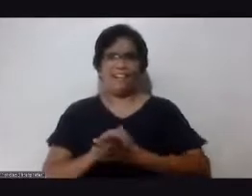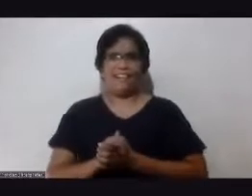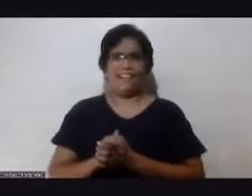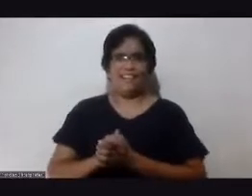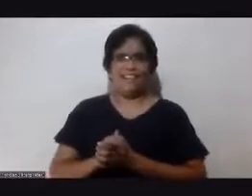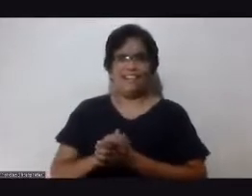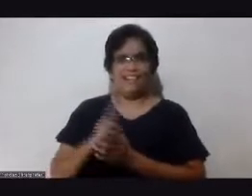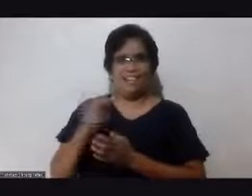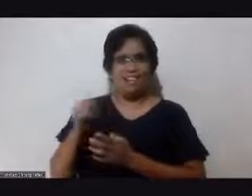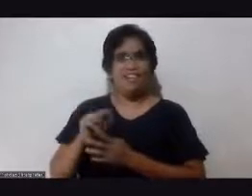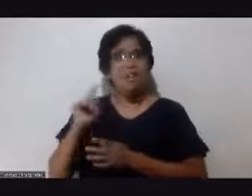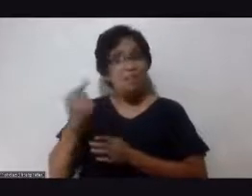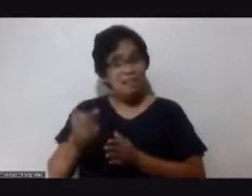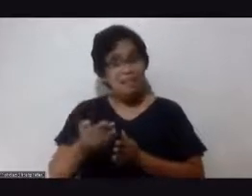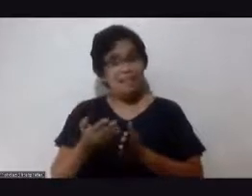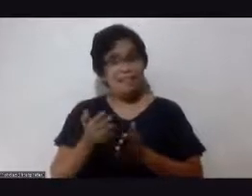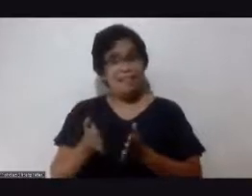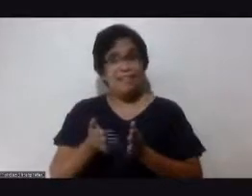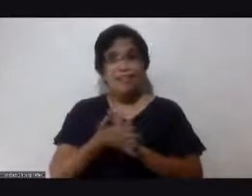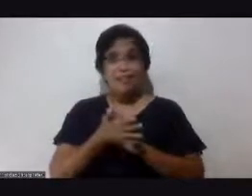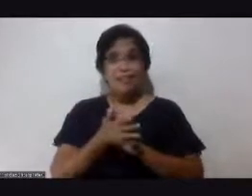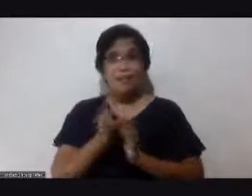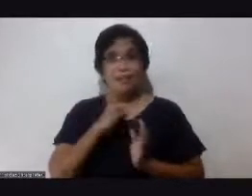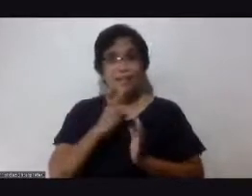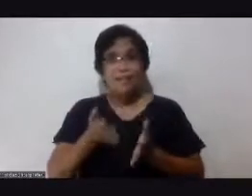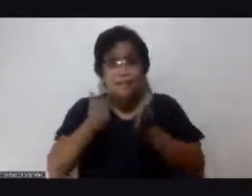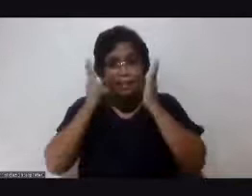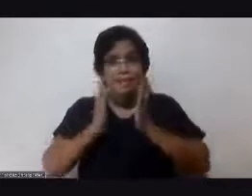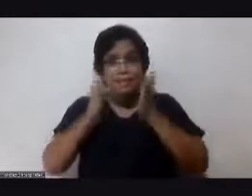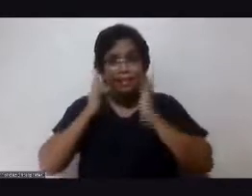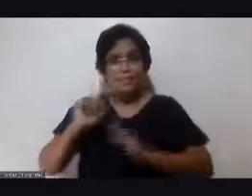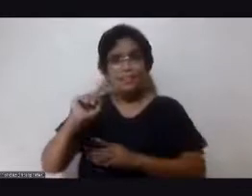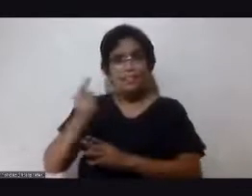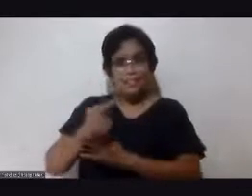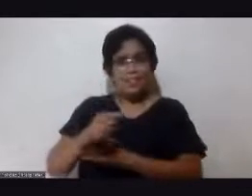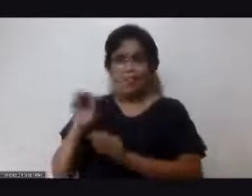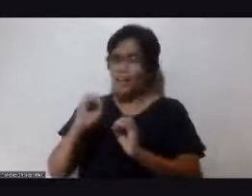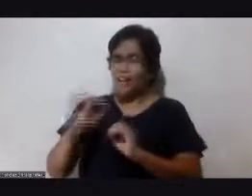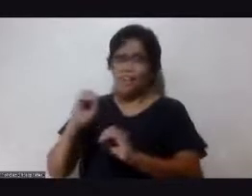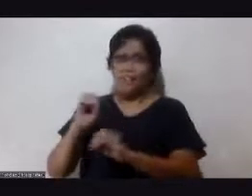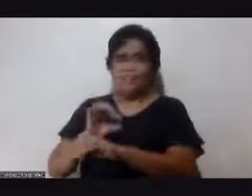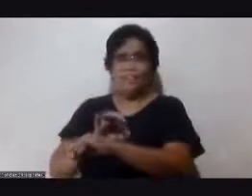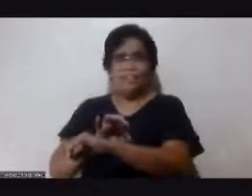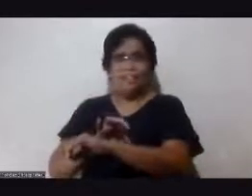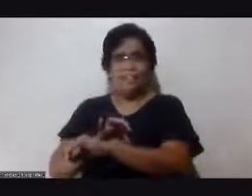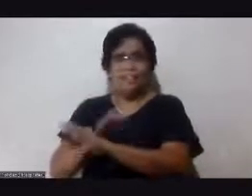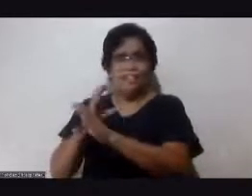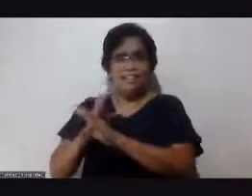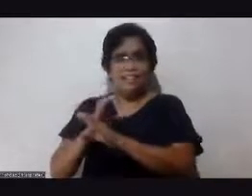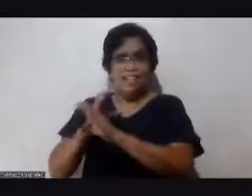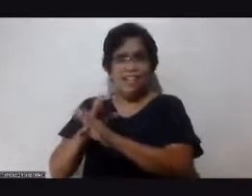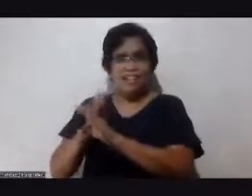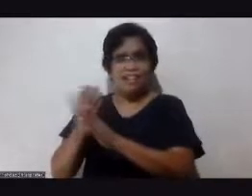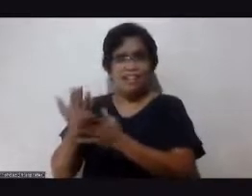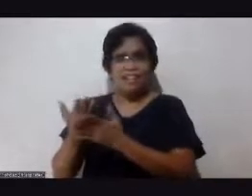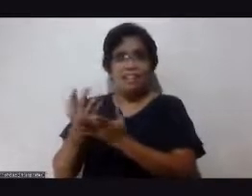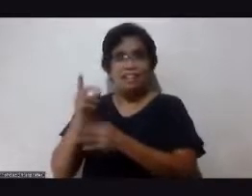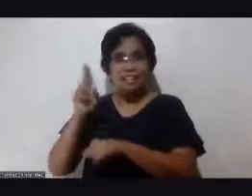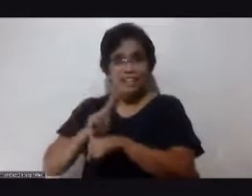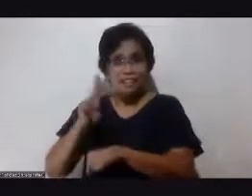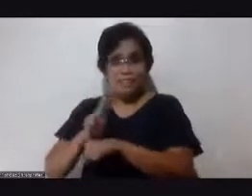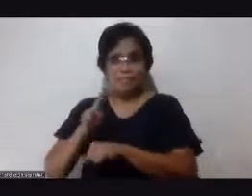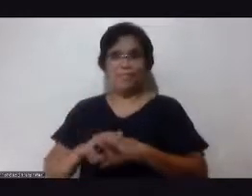inuhugas ako na mukha ako wala akong skincare regimen wala sabi ko wala wala akong skincare